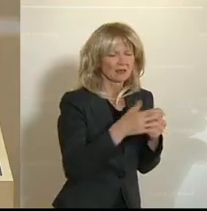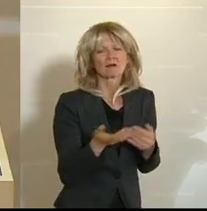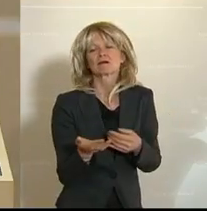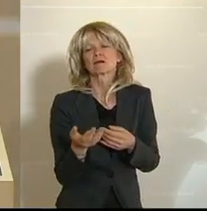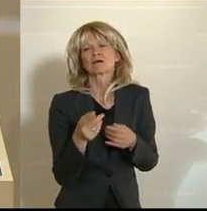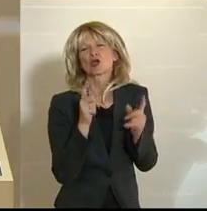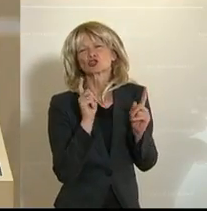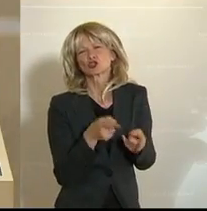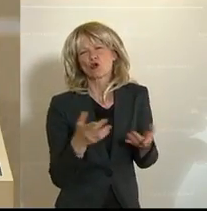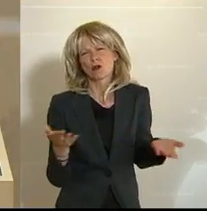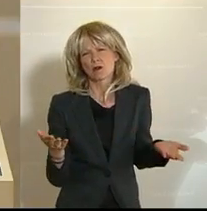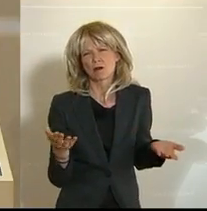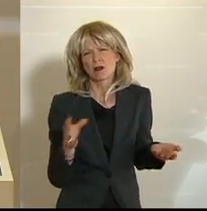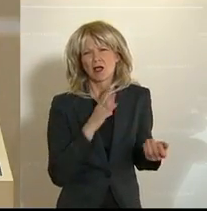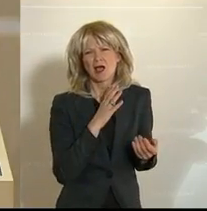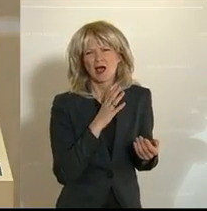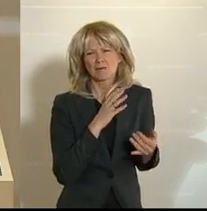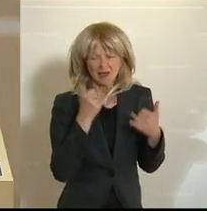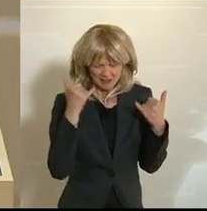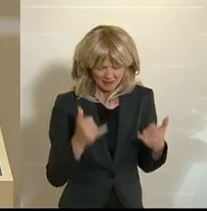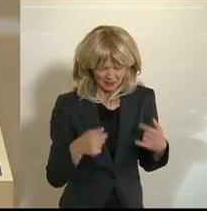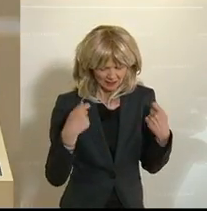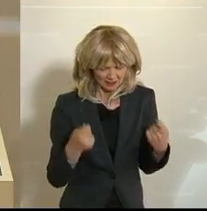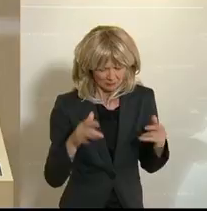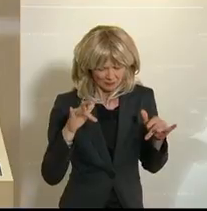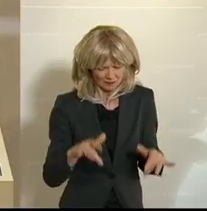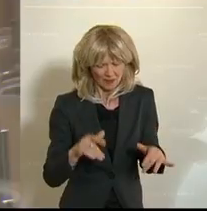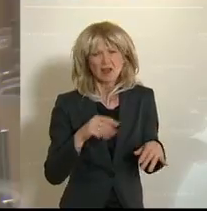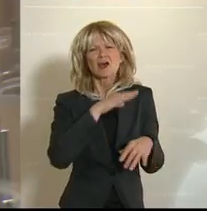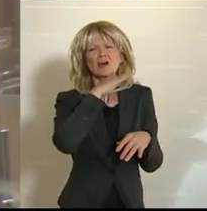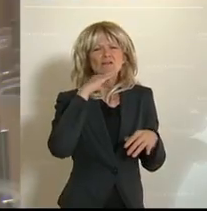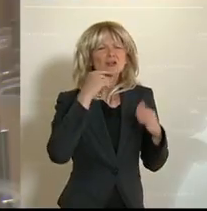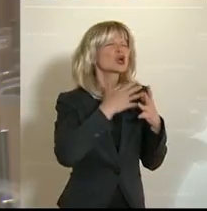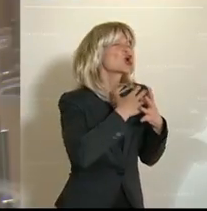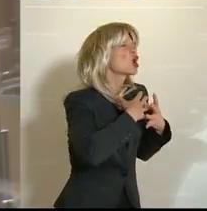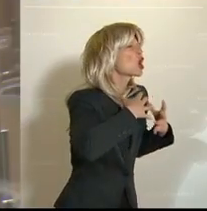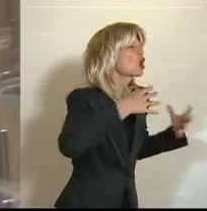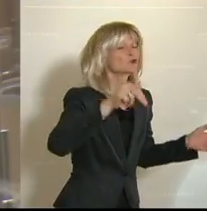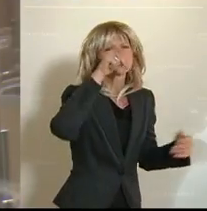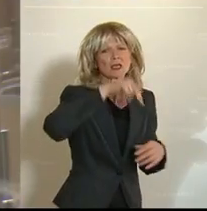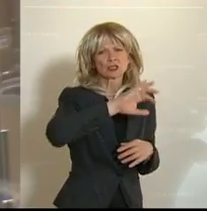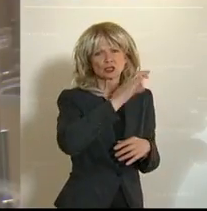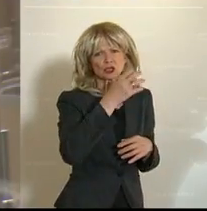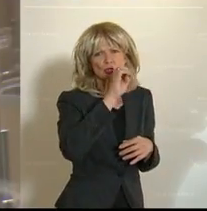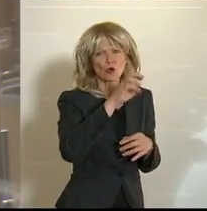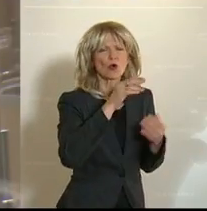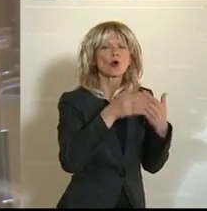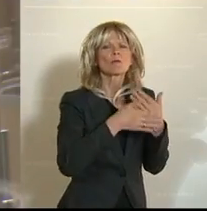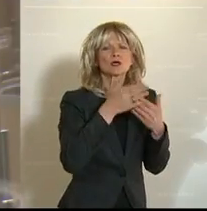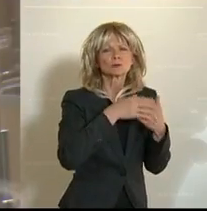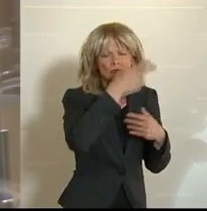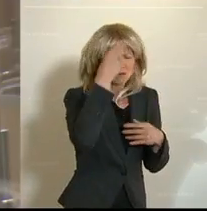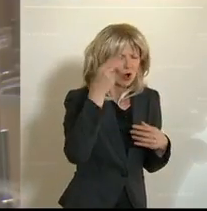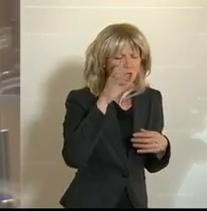wirklich sehr relevante, gerade in dieser Krise jetzt sehr relevante, sehr große NGOs, wie die Volkshilfe, den Samariter, Ponte Caritas, das Rote